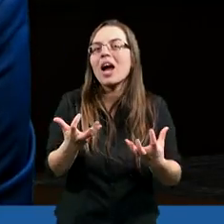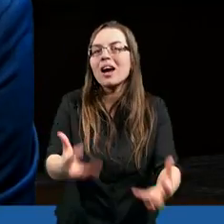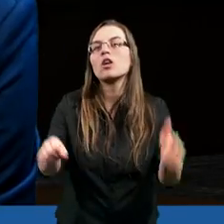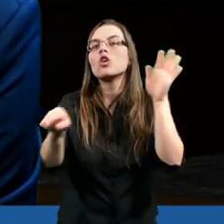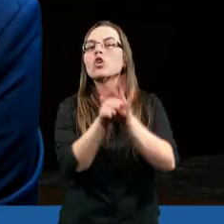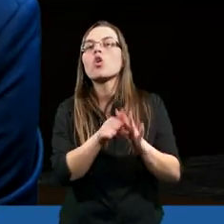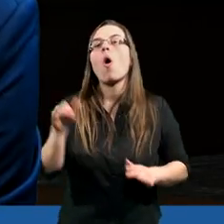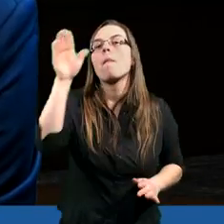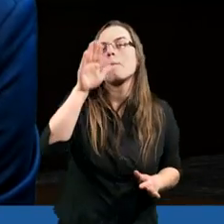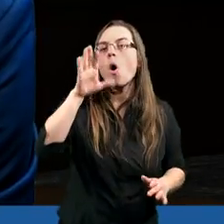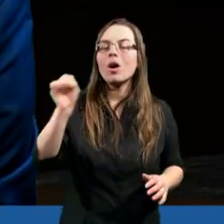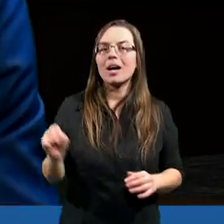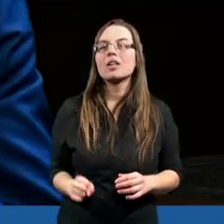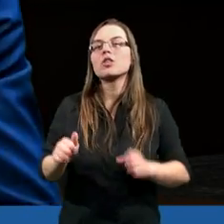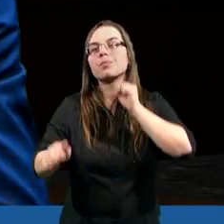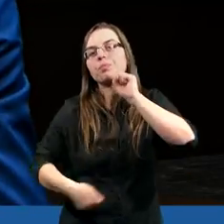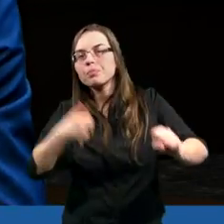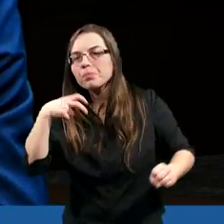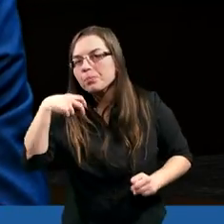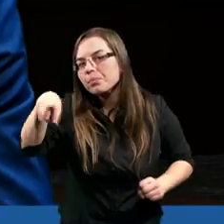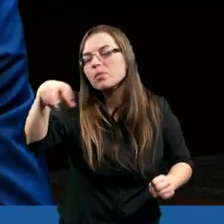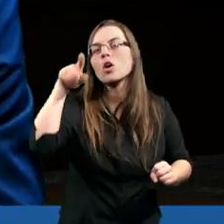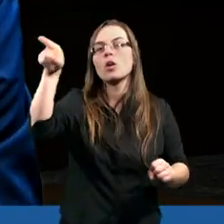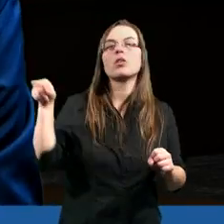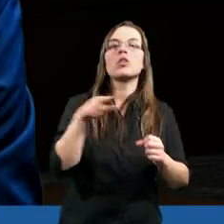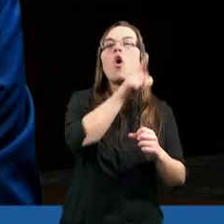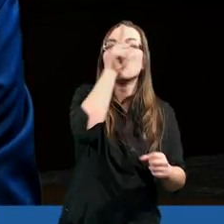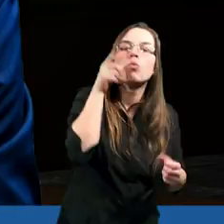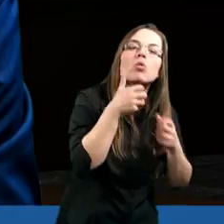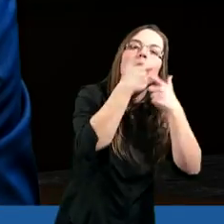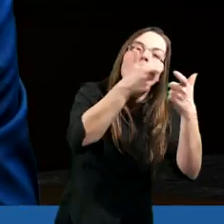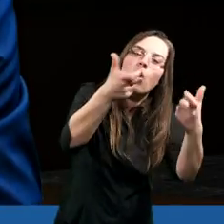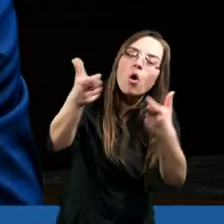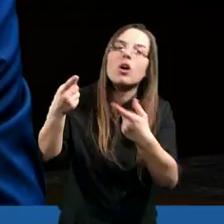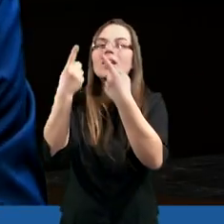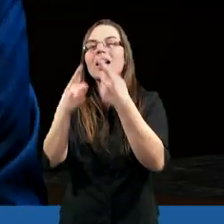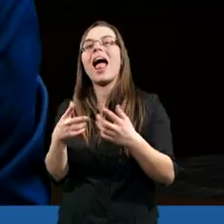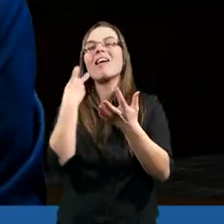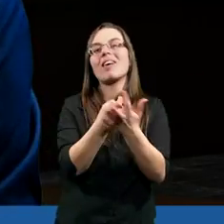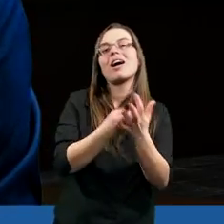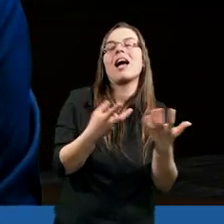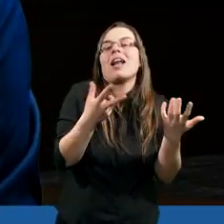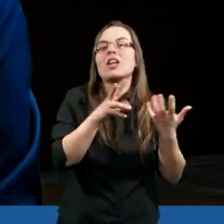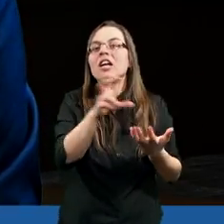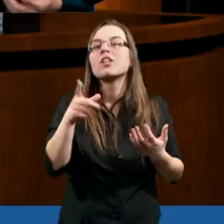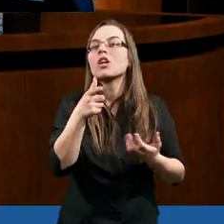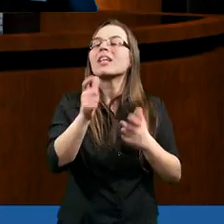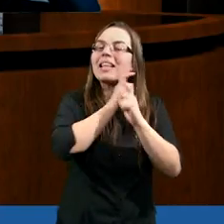do pogan, żeby chodzić do nich, żeby głosić im Ewangelię, aby nawet jeść z nimi.